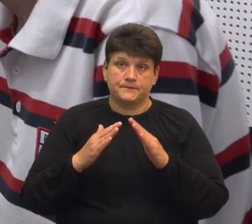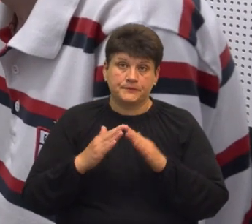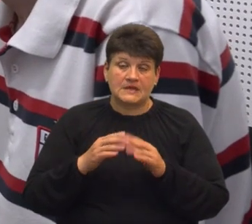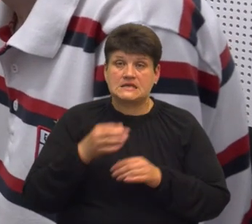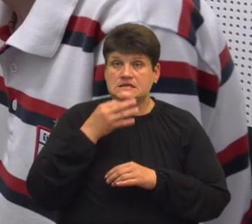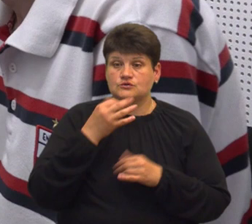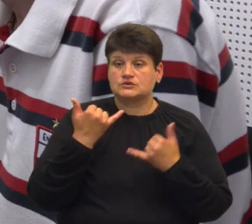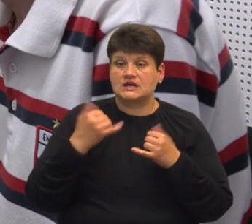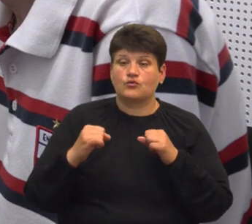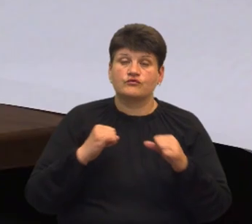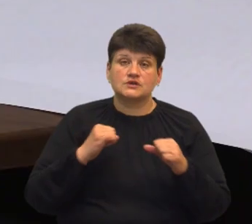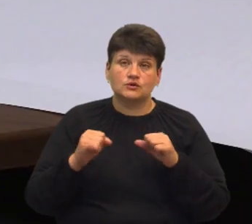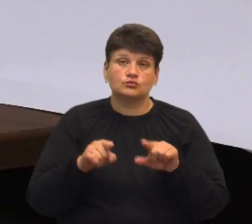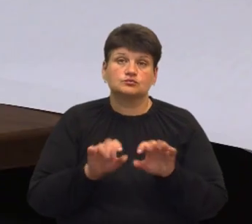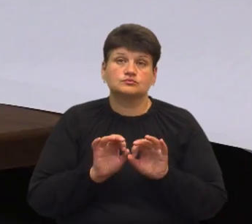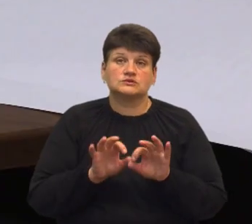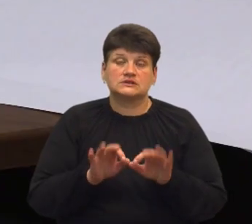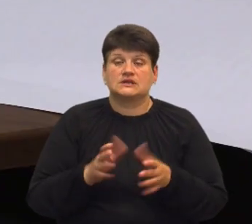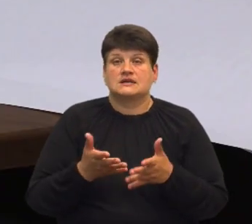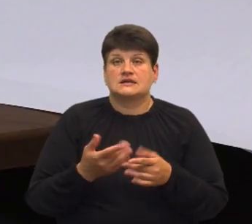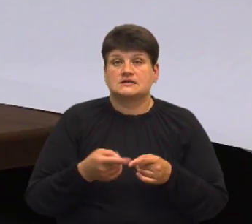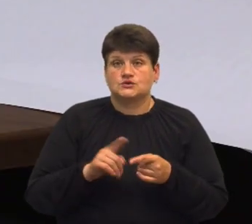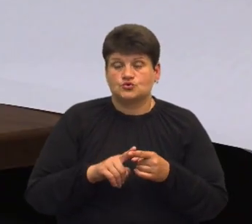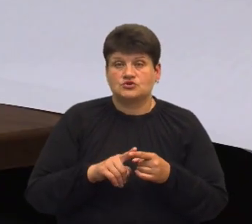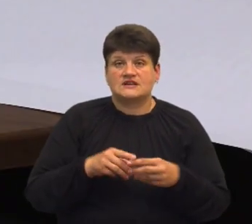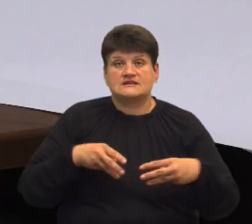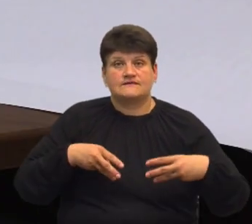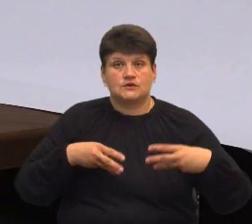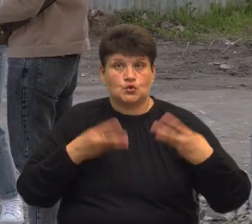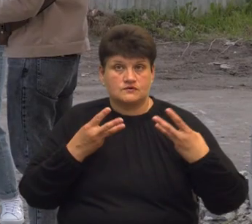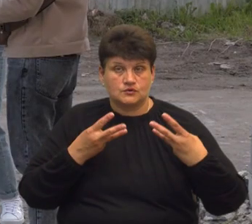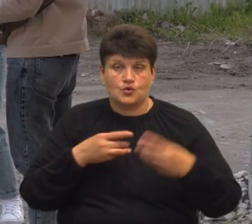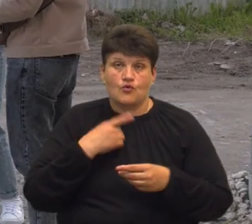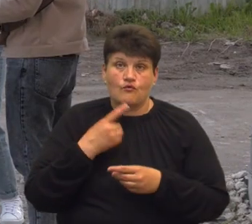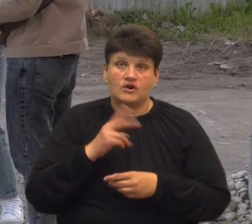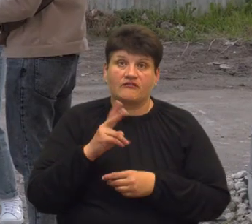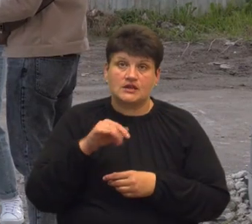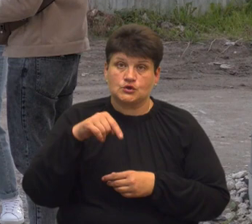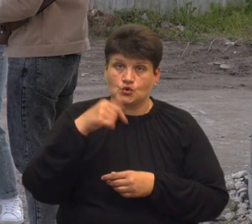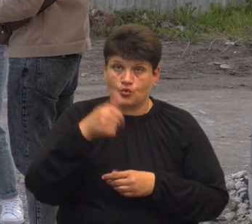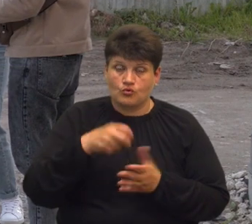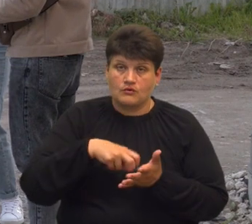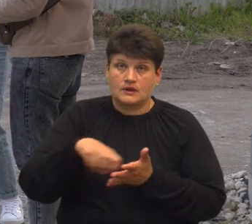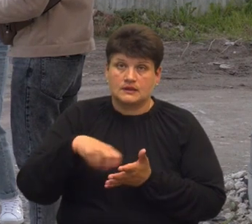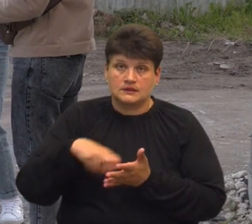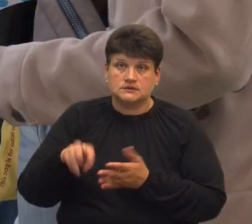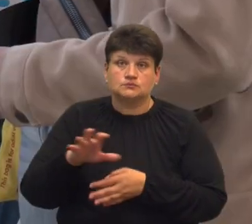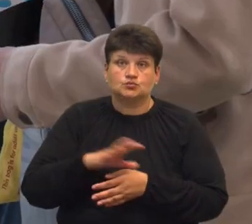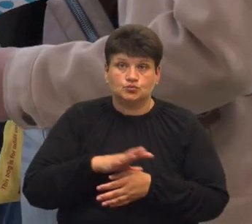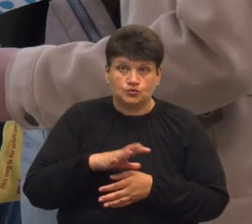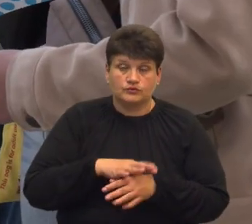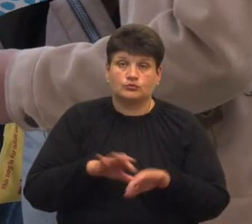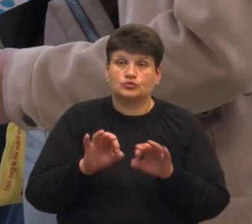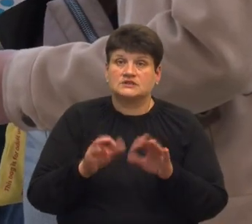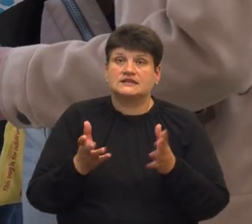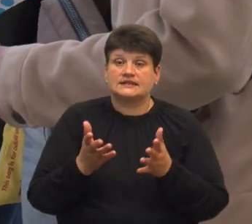зараз у відрядженні, тому прокоментував ситуацію через відеозв'язок. Каже, у квітні цього року надсилав лист інвесторам, у якому пояснив, на